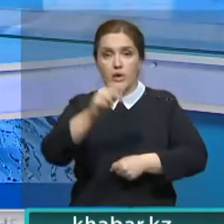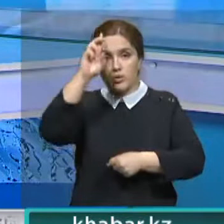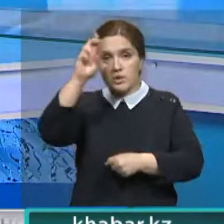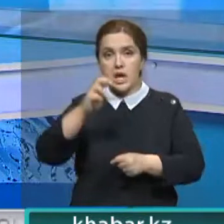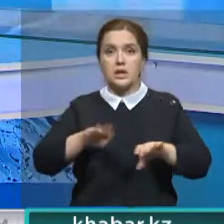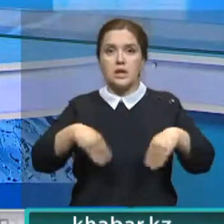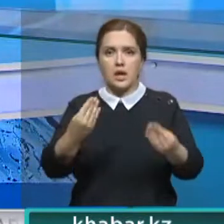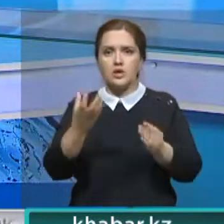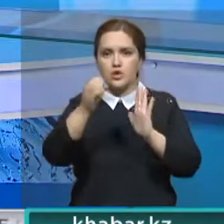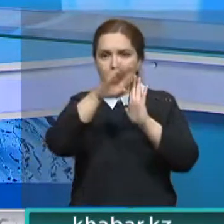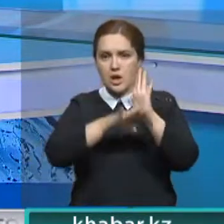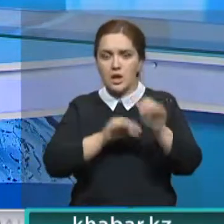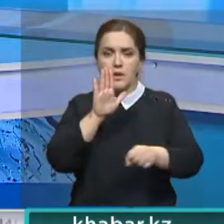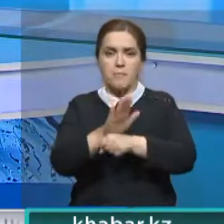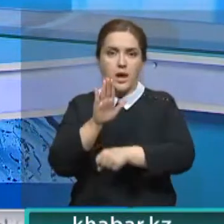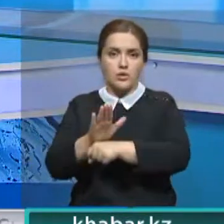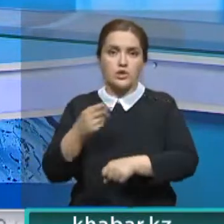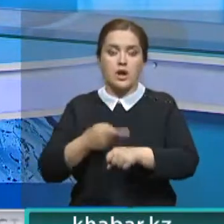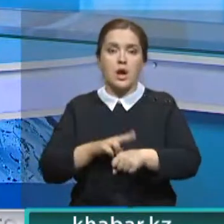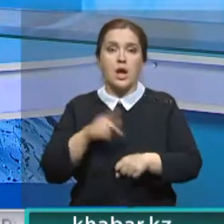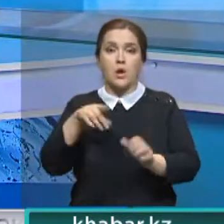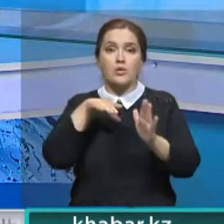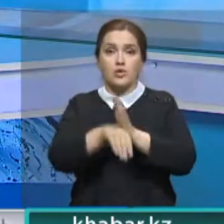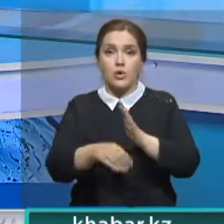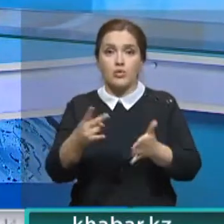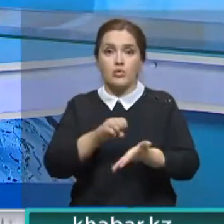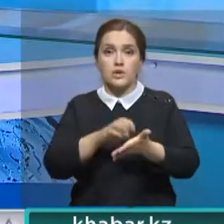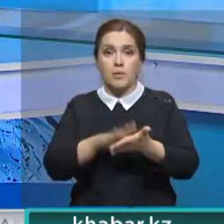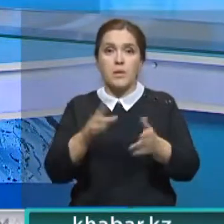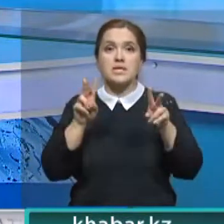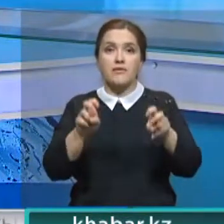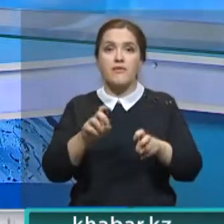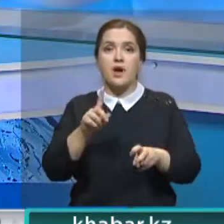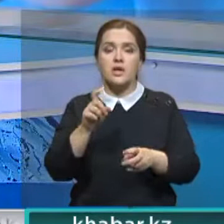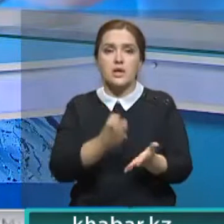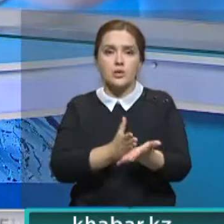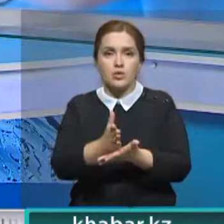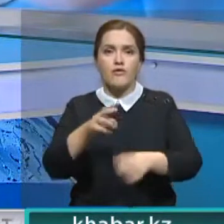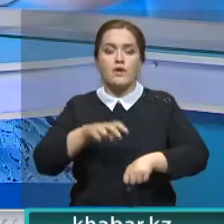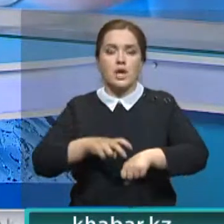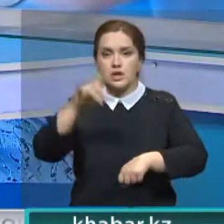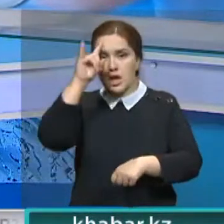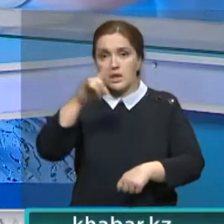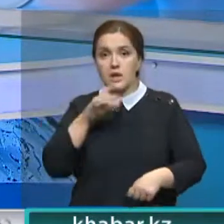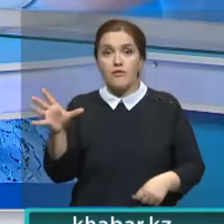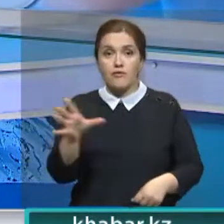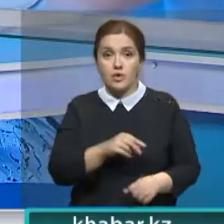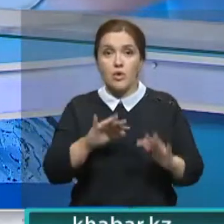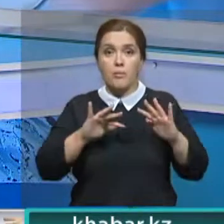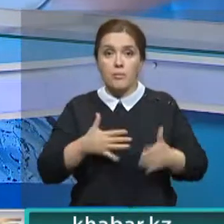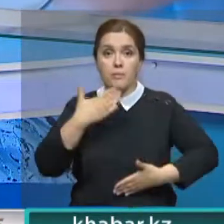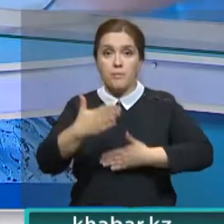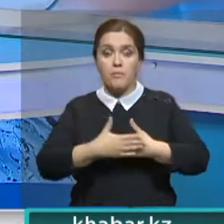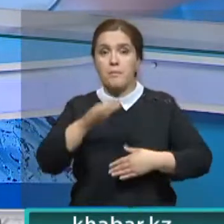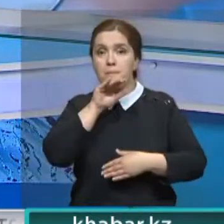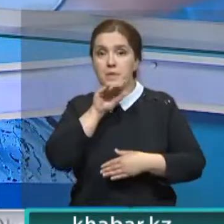государства дал еще ряд поручений, в их числе учредить новое звание «Заслуженный врач республики». Все это происходит